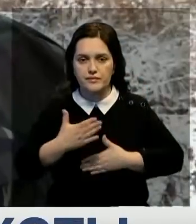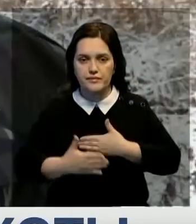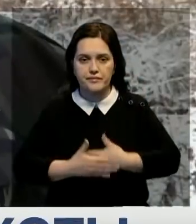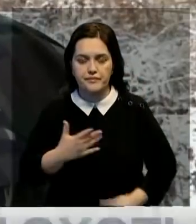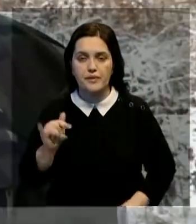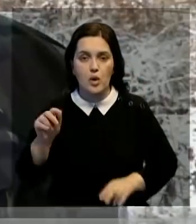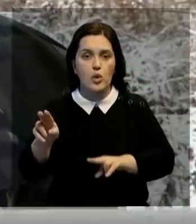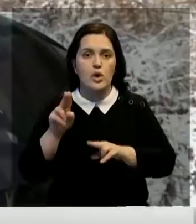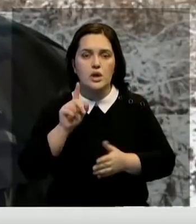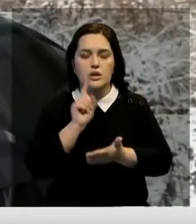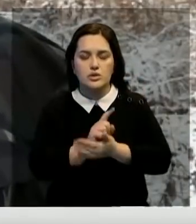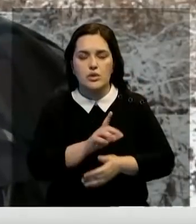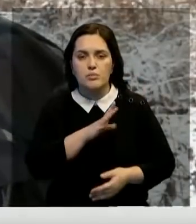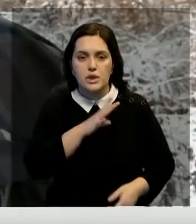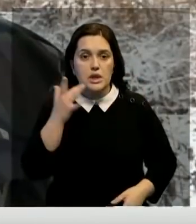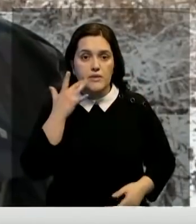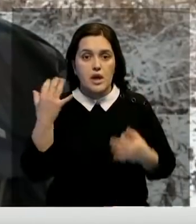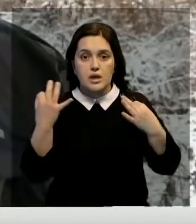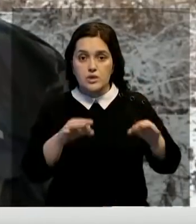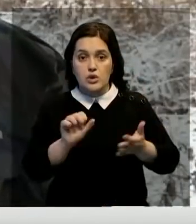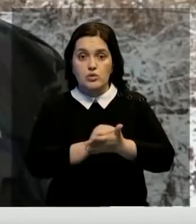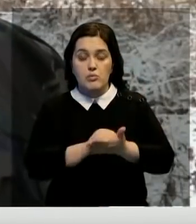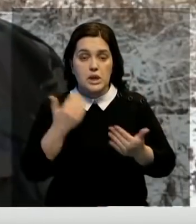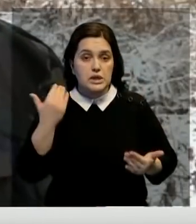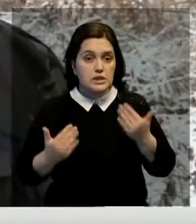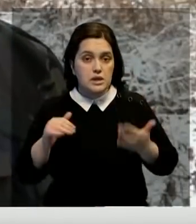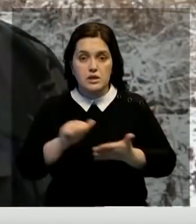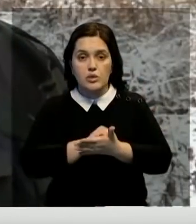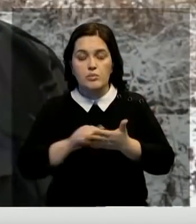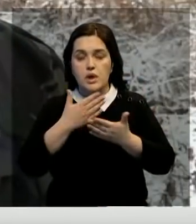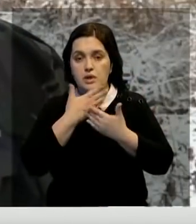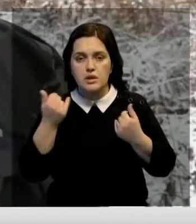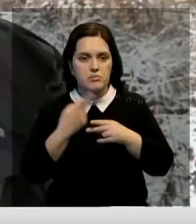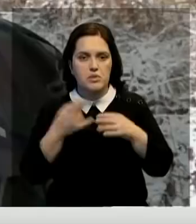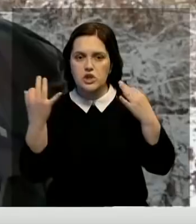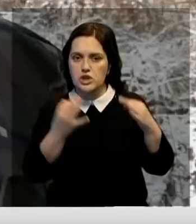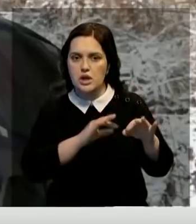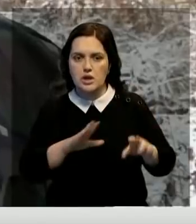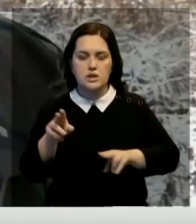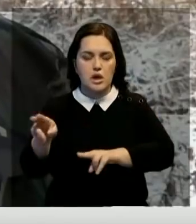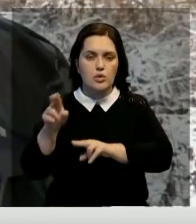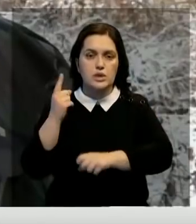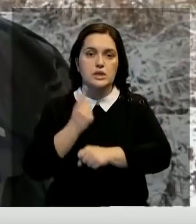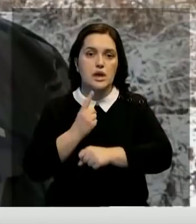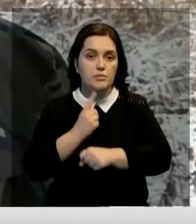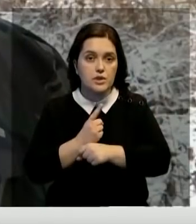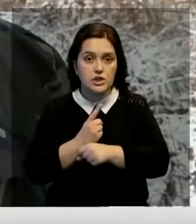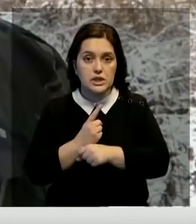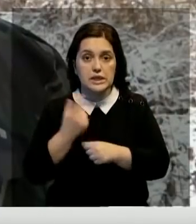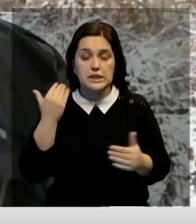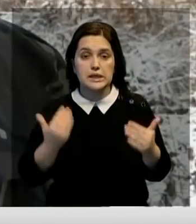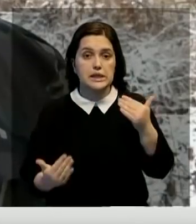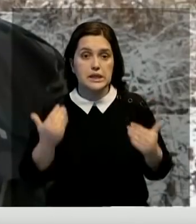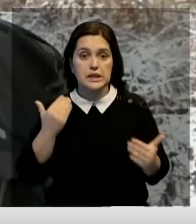должно быть всегда разрешительные документы. Без разрешительных документов не полагается охотиться, запрещается. То есть, если